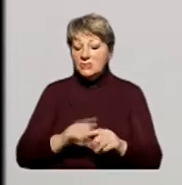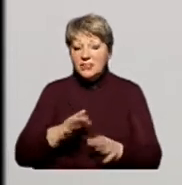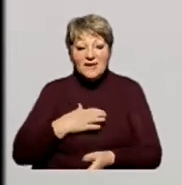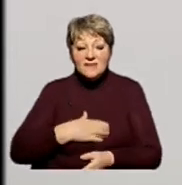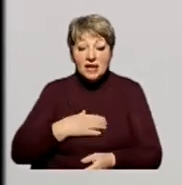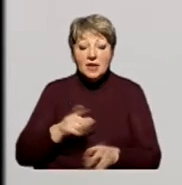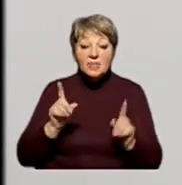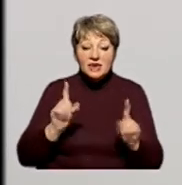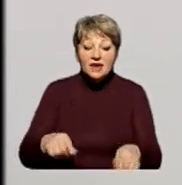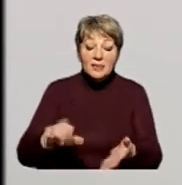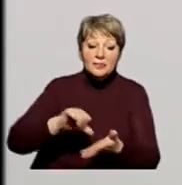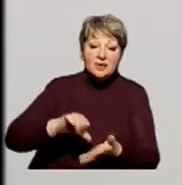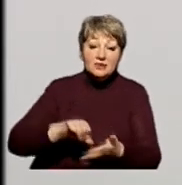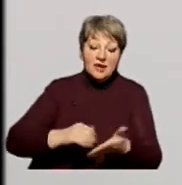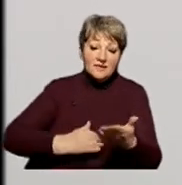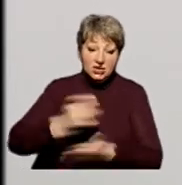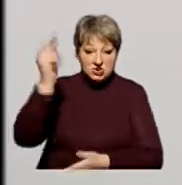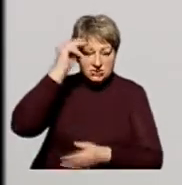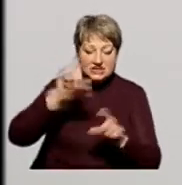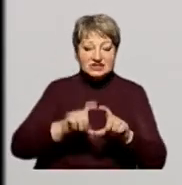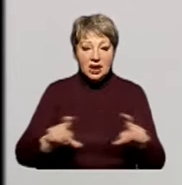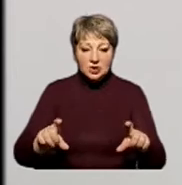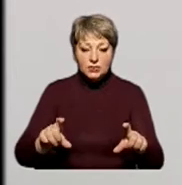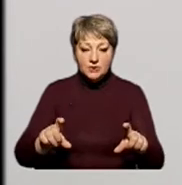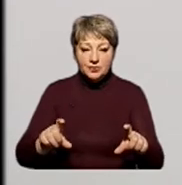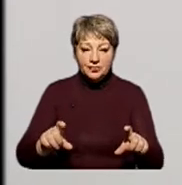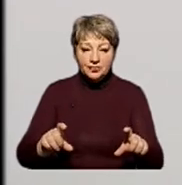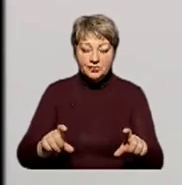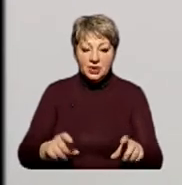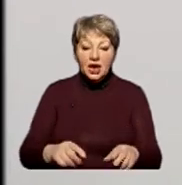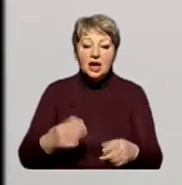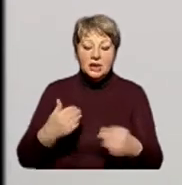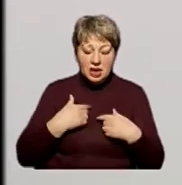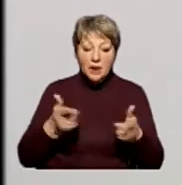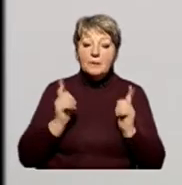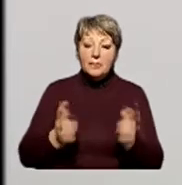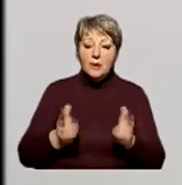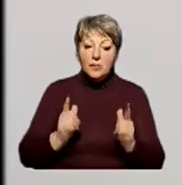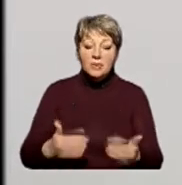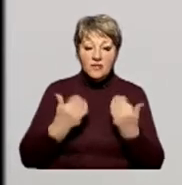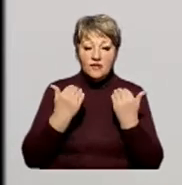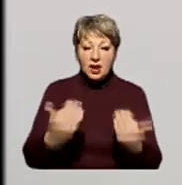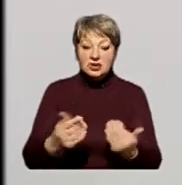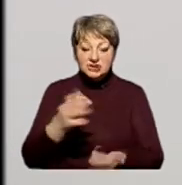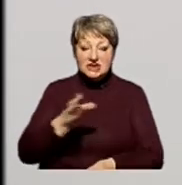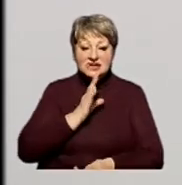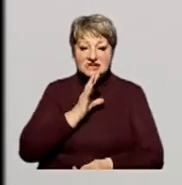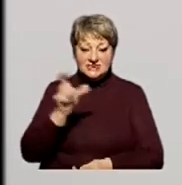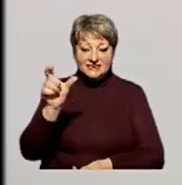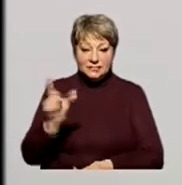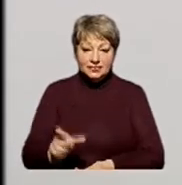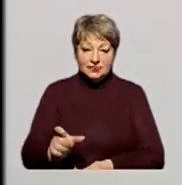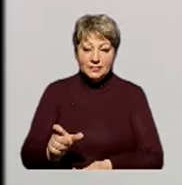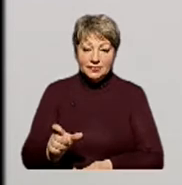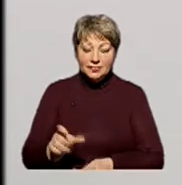це не важливо, чи навіть представника вищого навчального закладу. Беззастережно я погоджуюся з вашою глядачкою із